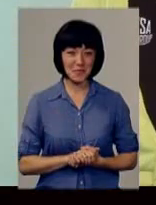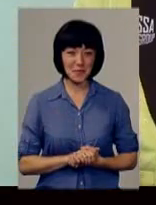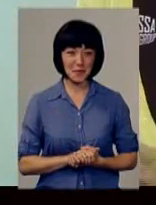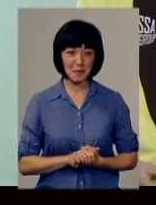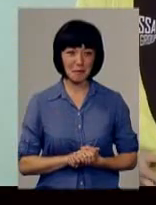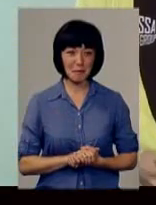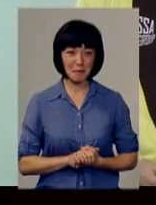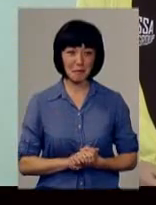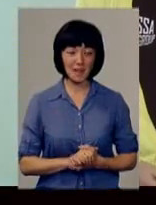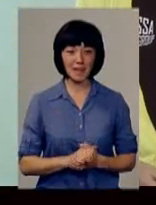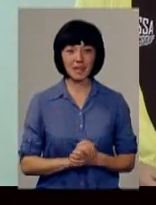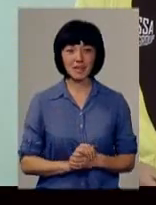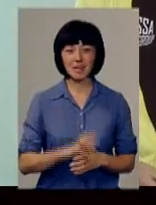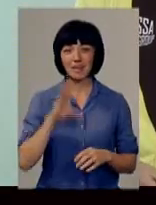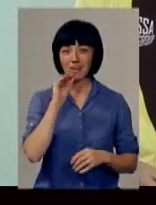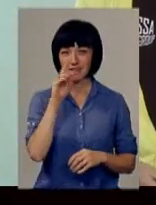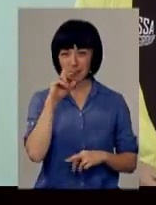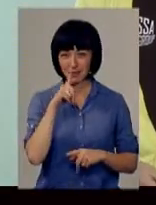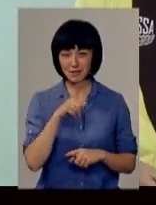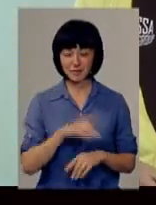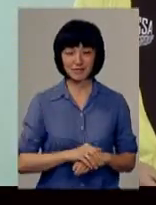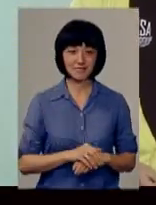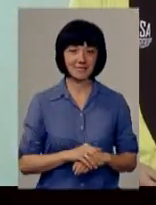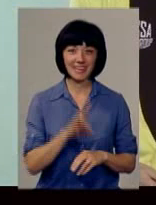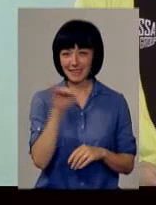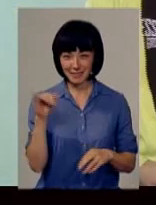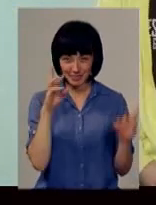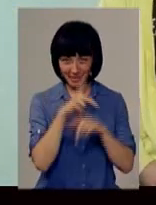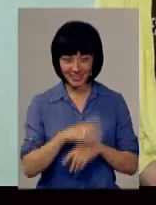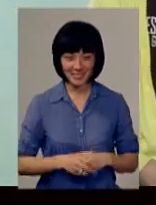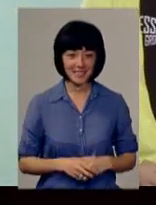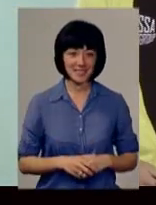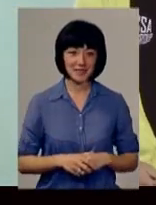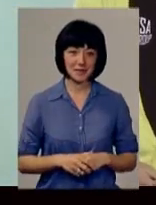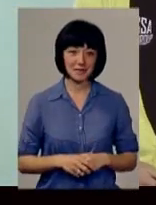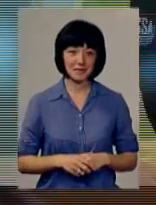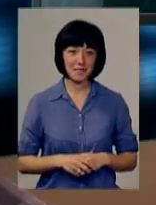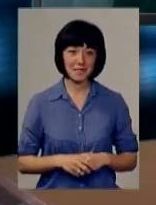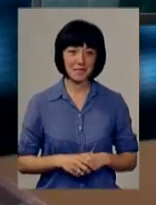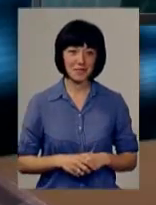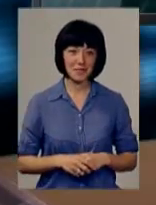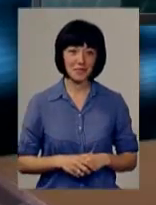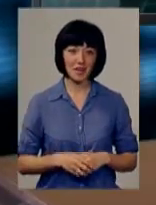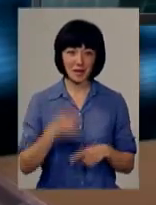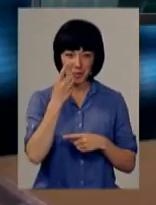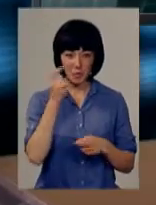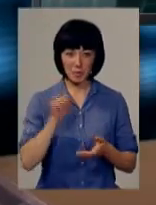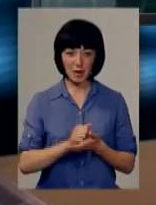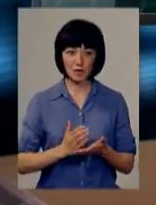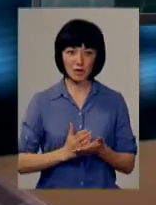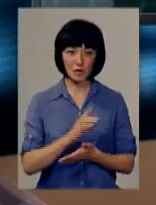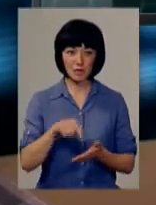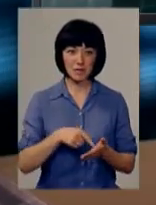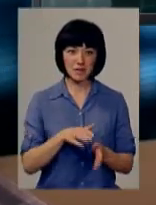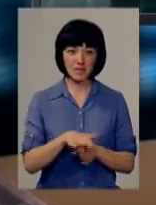Ха-ха-ха! Ха-ха-ха! Ха-ха! Ха-ха-ха! Як повідомили у прес-служби